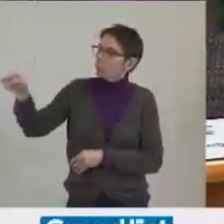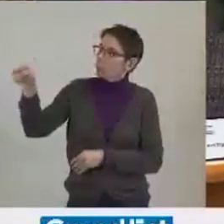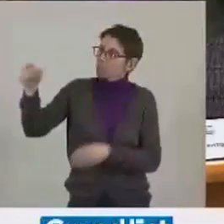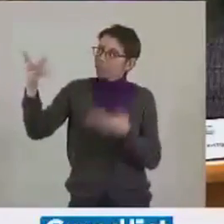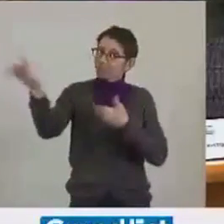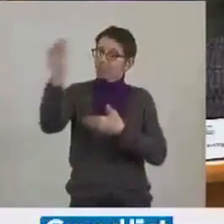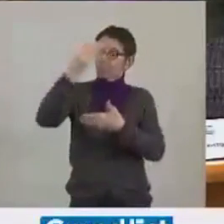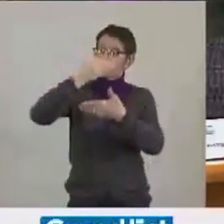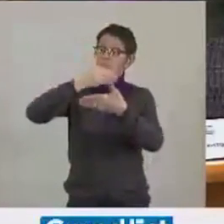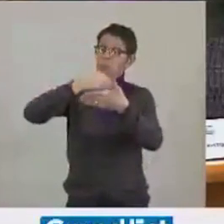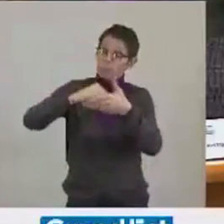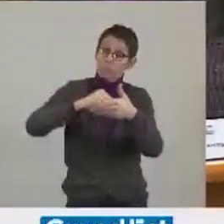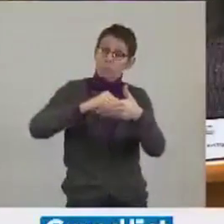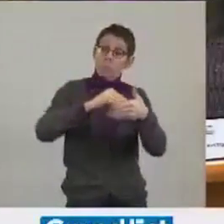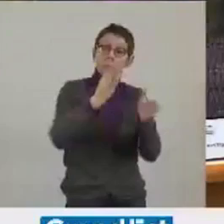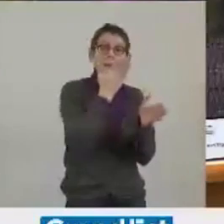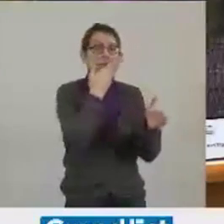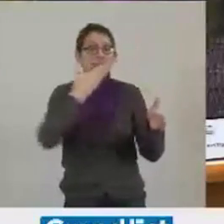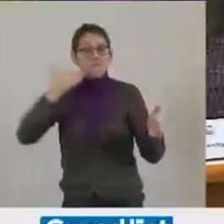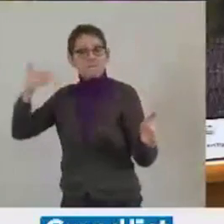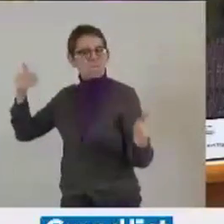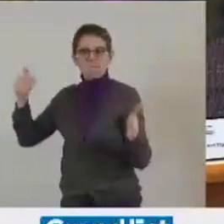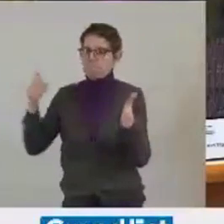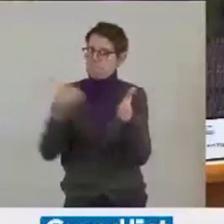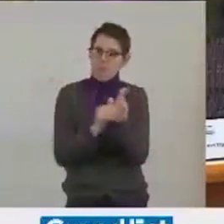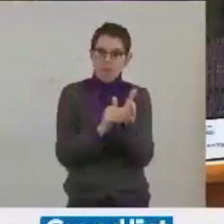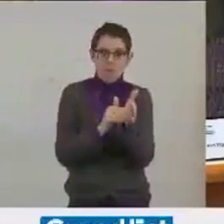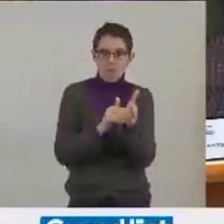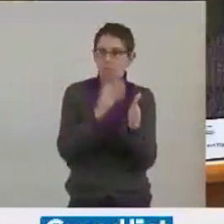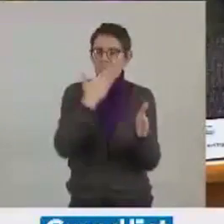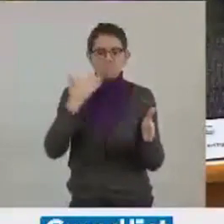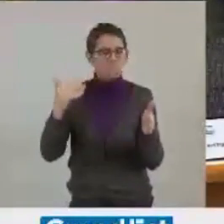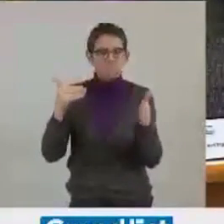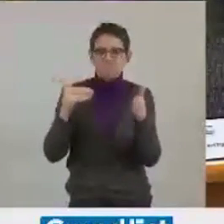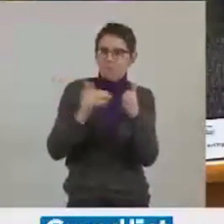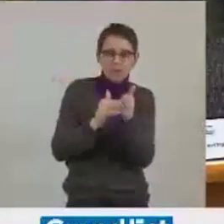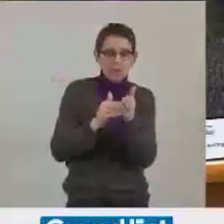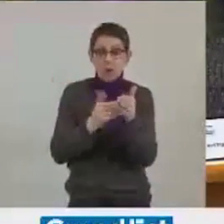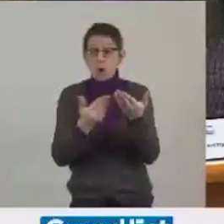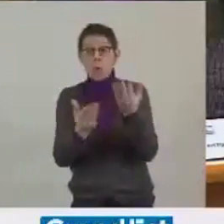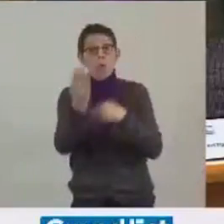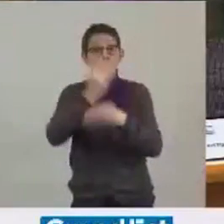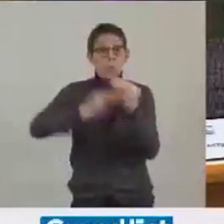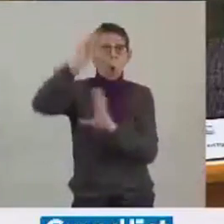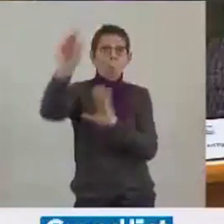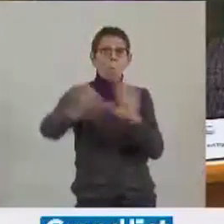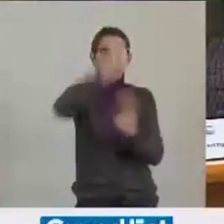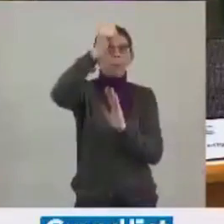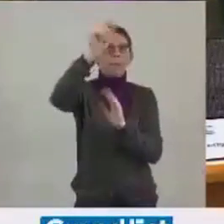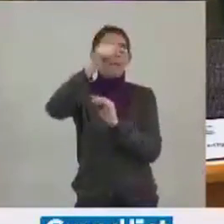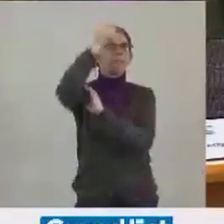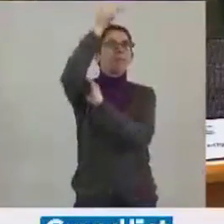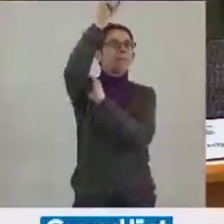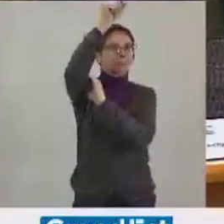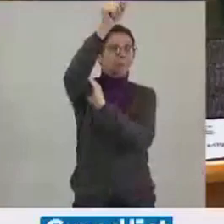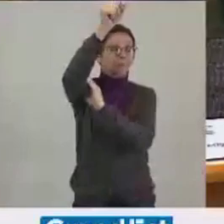des meilleurs élèves de la classe quand elle n'est pas en haut du classement, comme en matière de formation, notamment, cher Gérard.